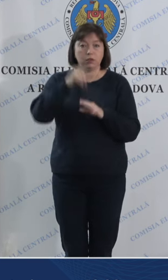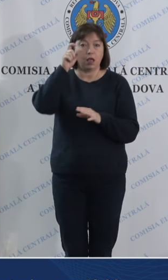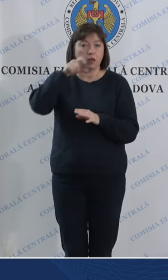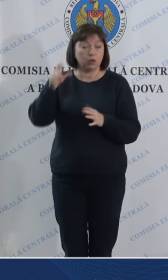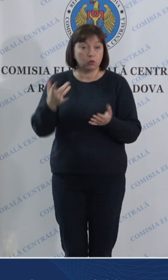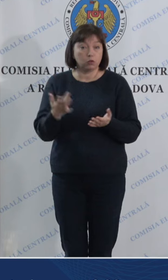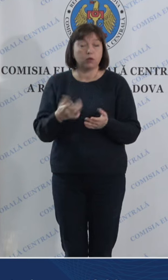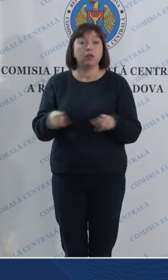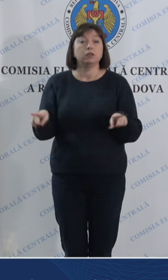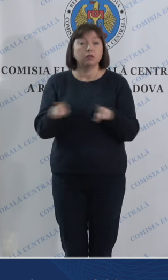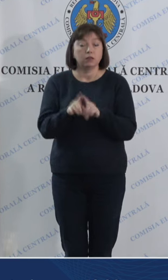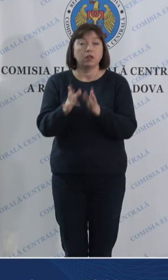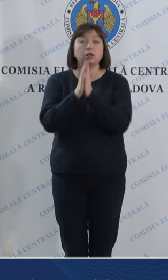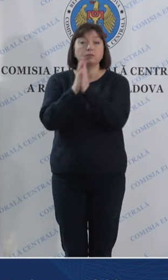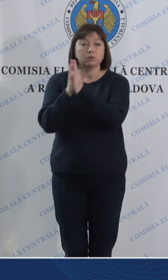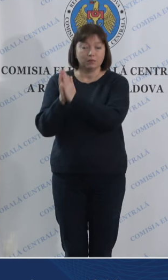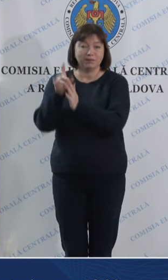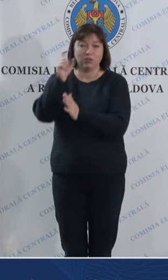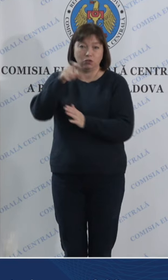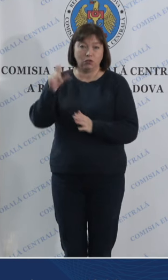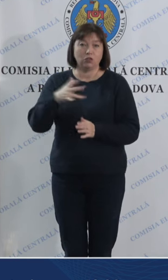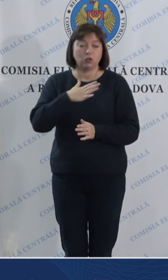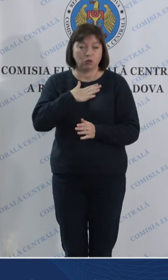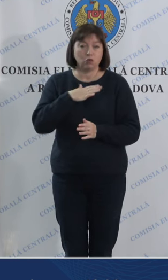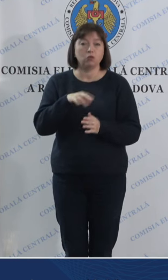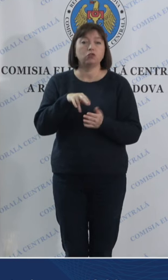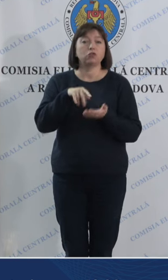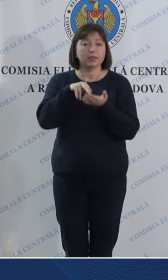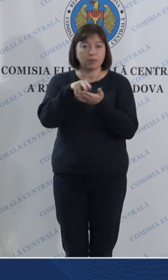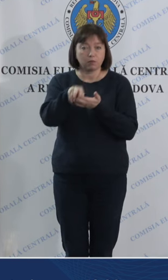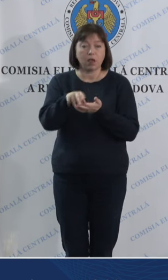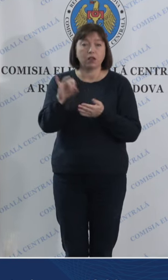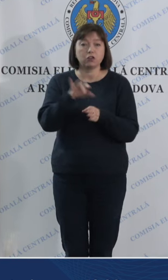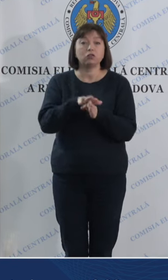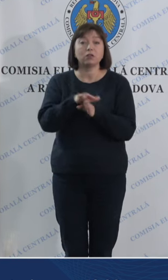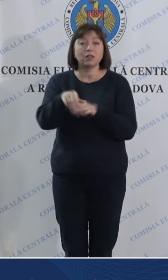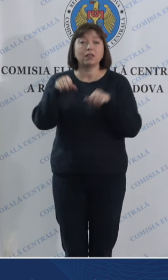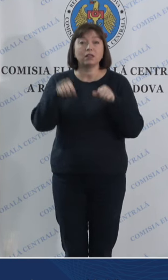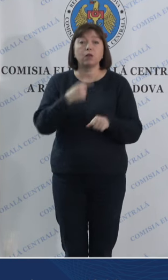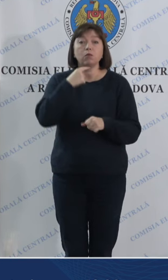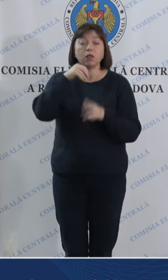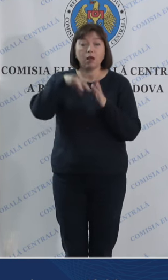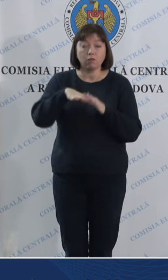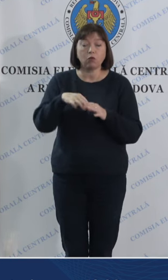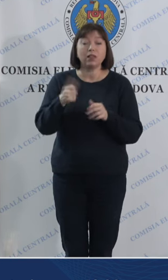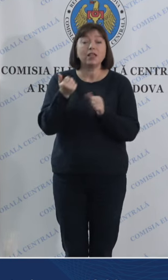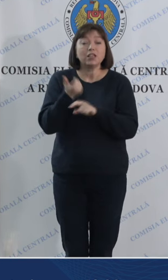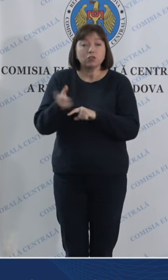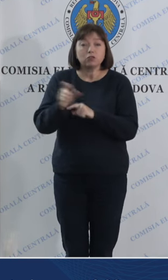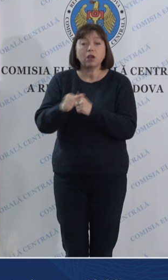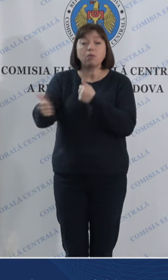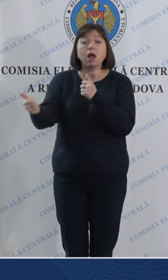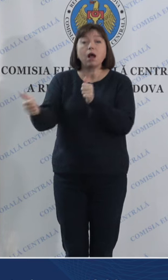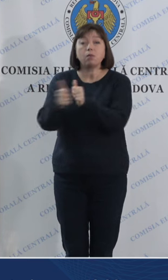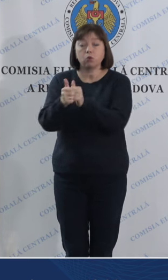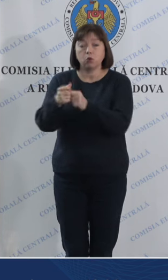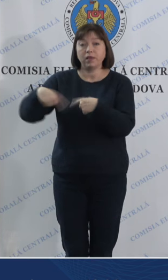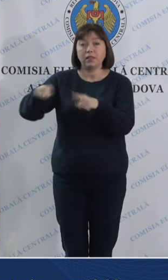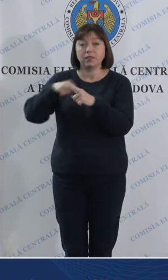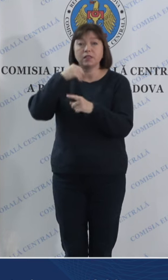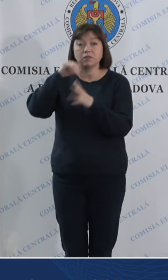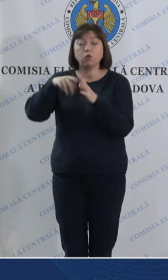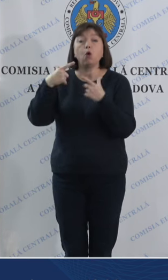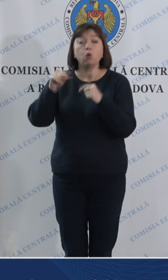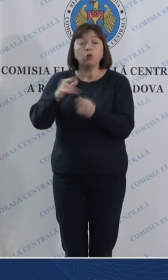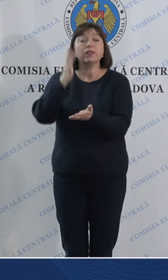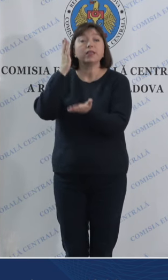Astfel, îndemnăm cetățenii noștri să meargă și să-și exercite dreptul la vot la cea mai apropiată secție de votare, unde